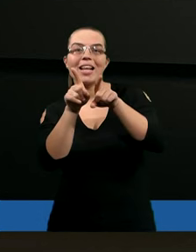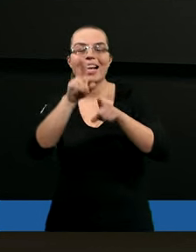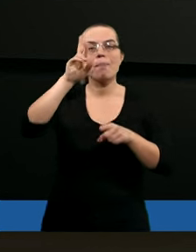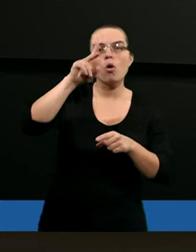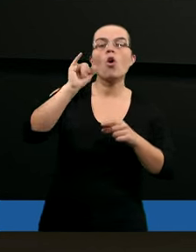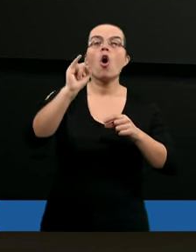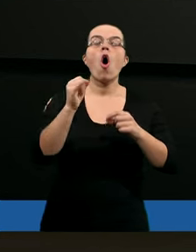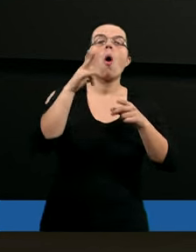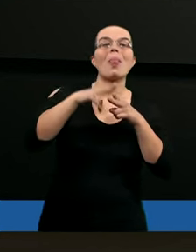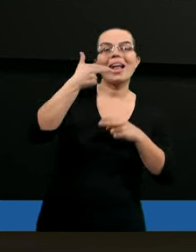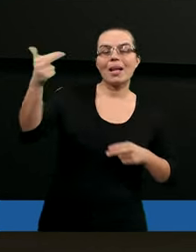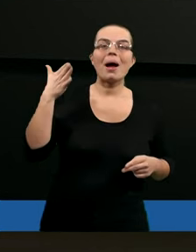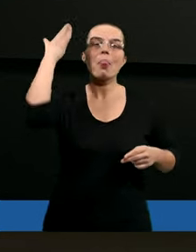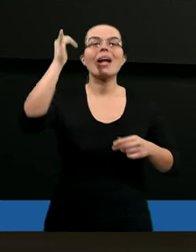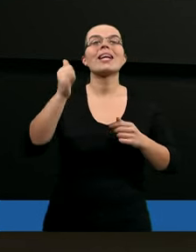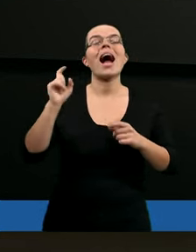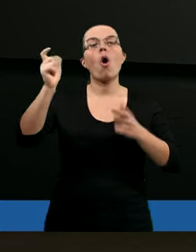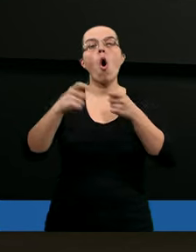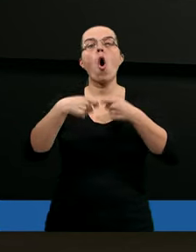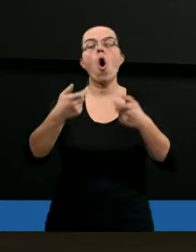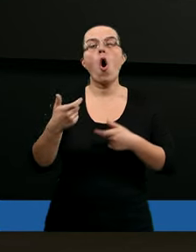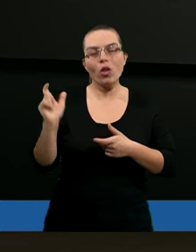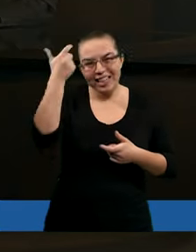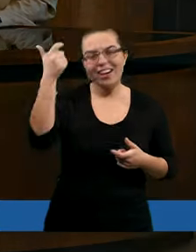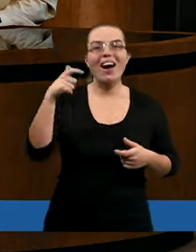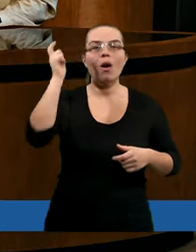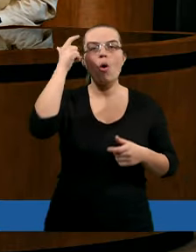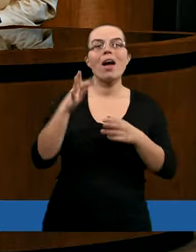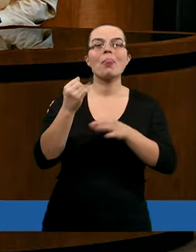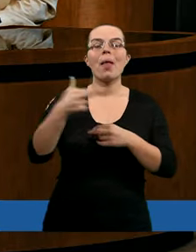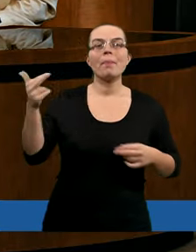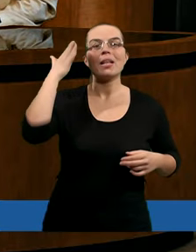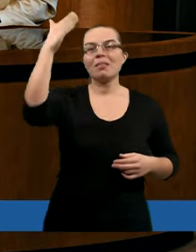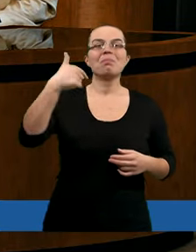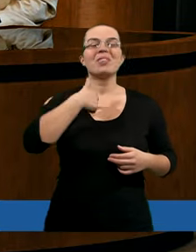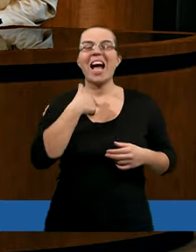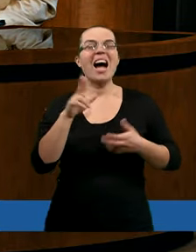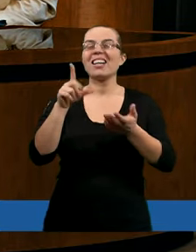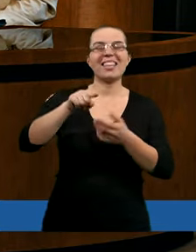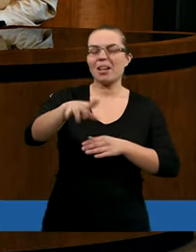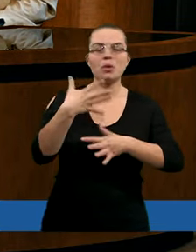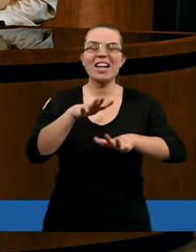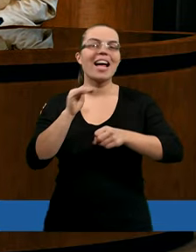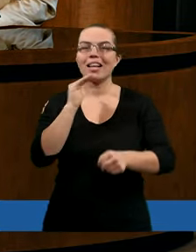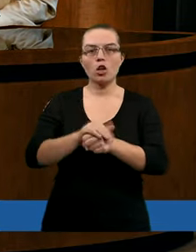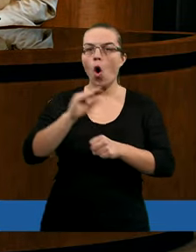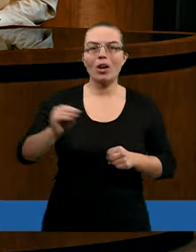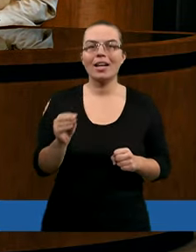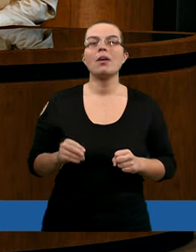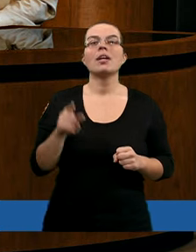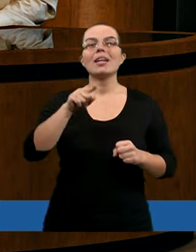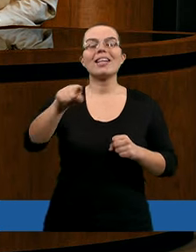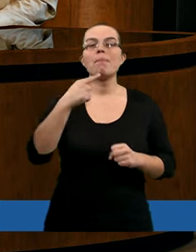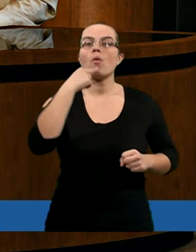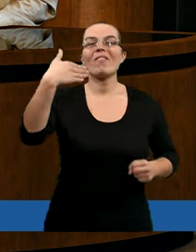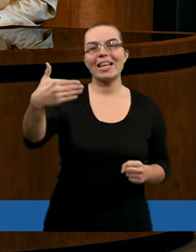nadzieję? Jaką rolę odgrywa nadzieja w życiu człowieka? Nie, oczywiście, że się nie zgodzę z tym